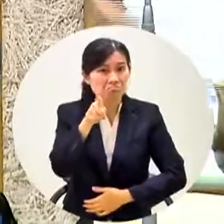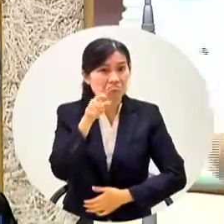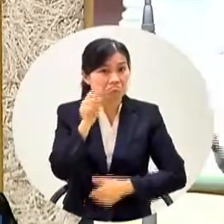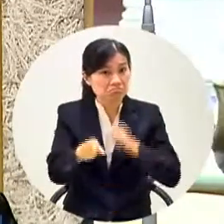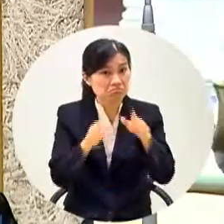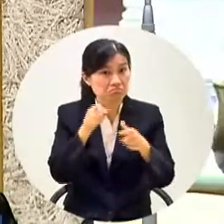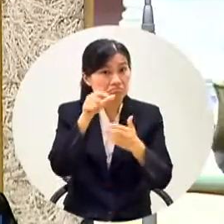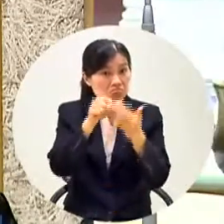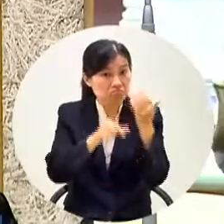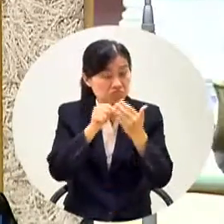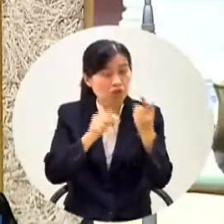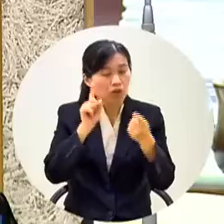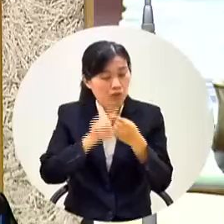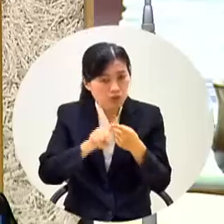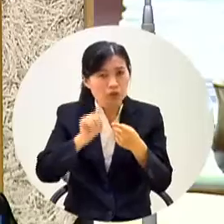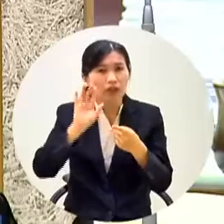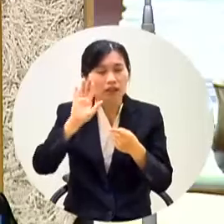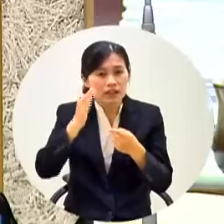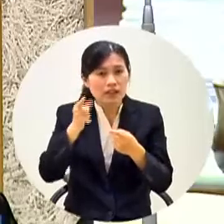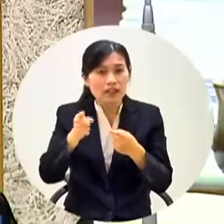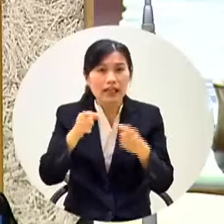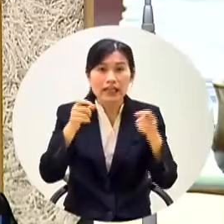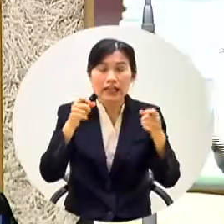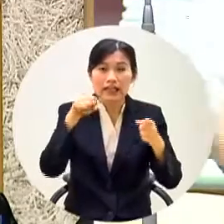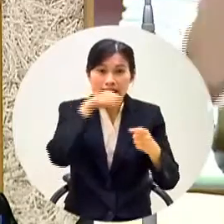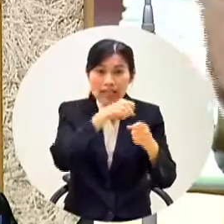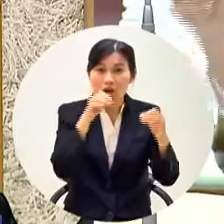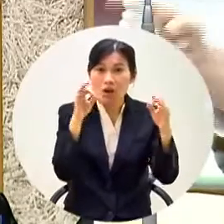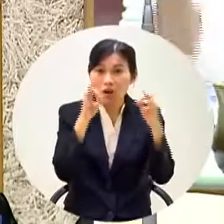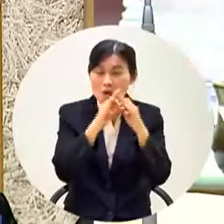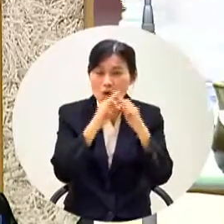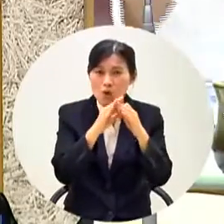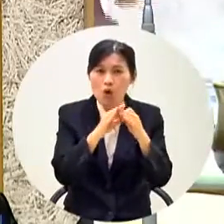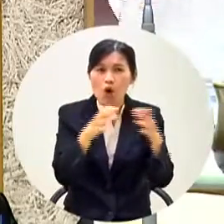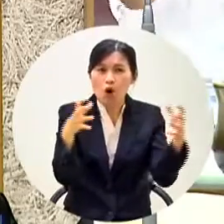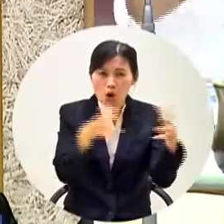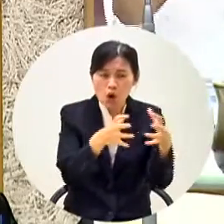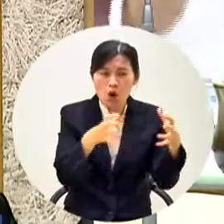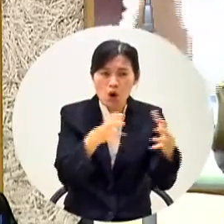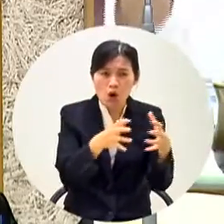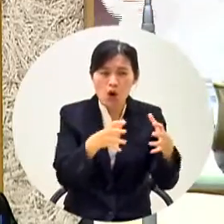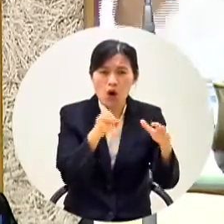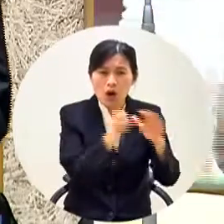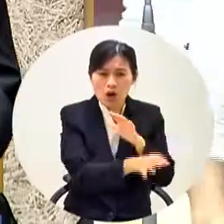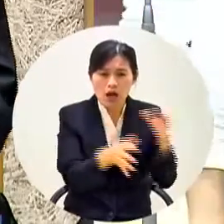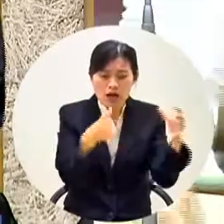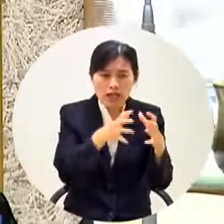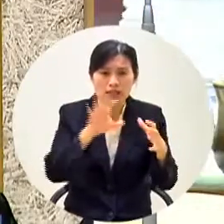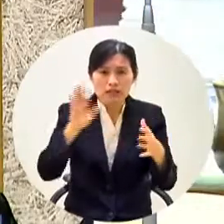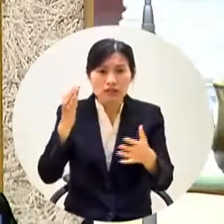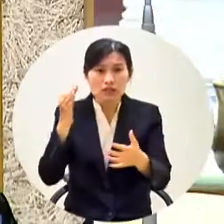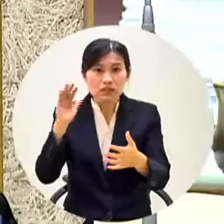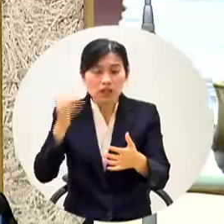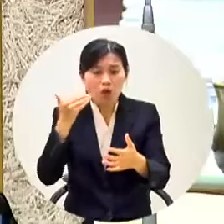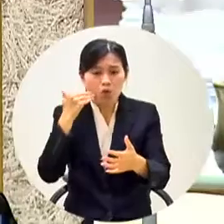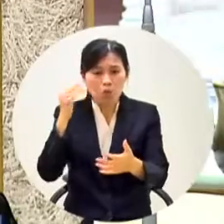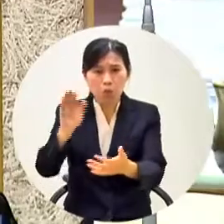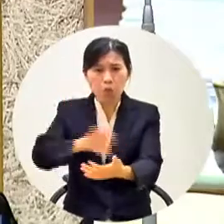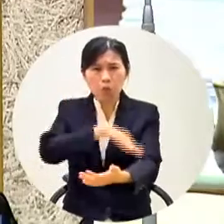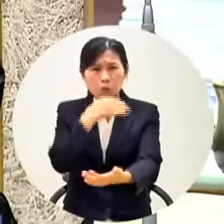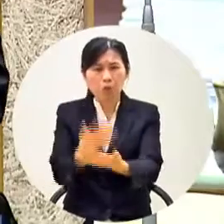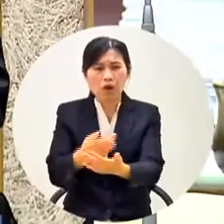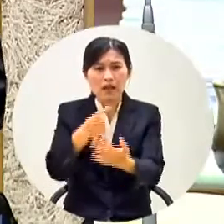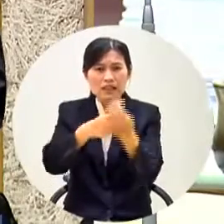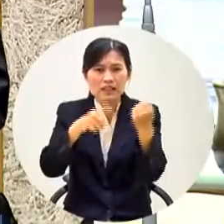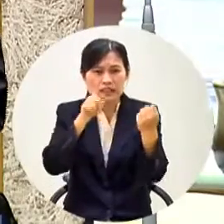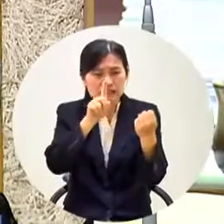採購法有用台灣銀行那種共同的但是當你量大的時候如果今天十二台